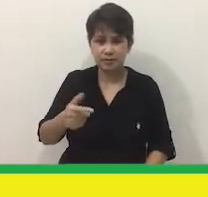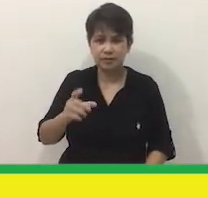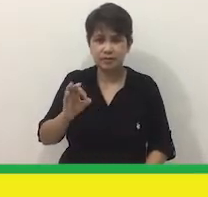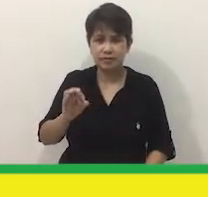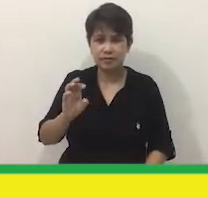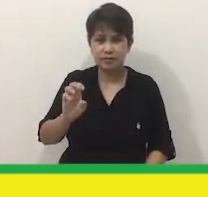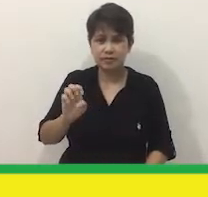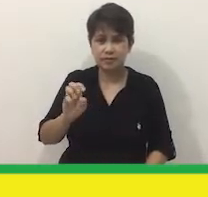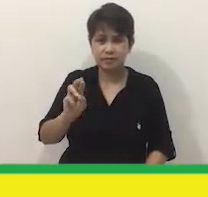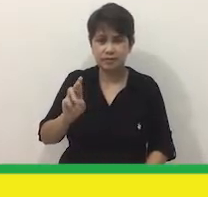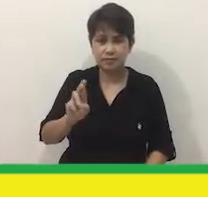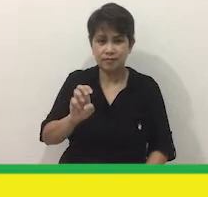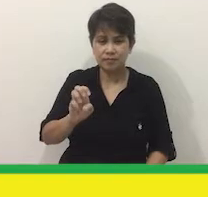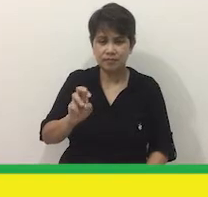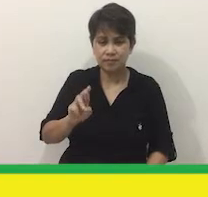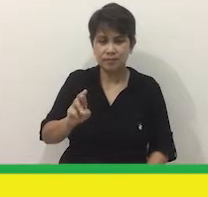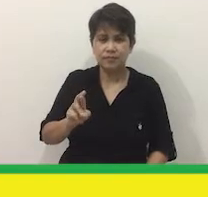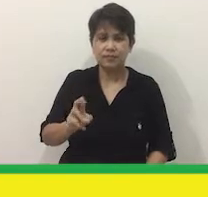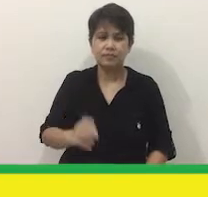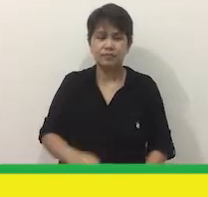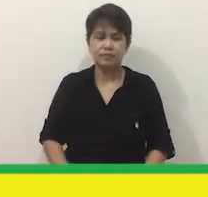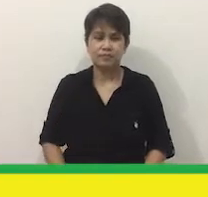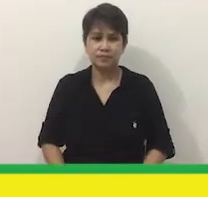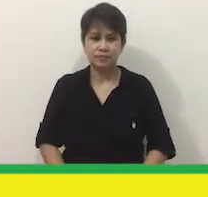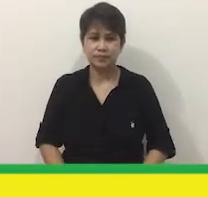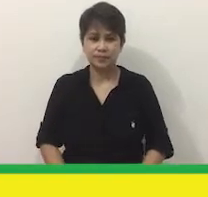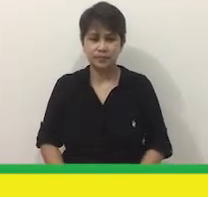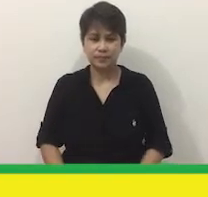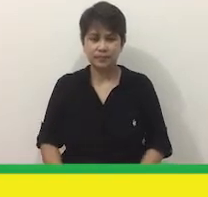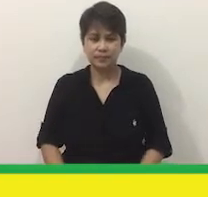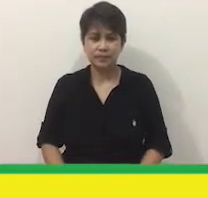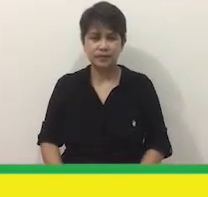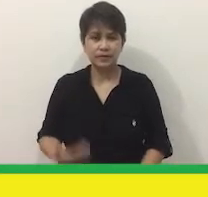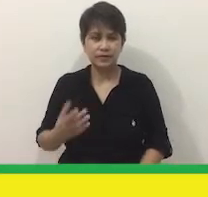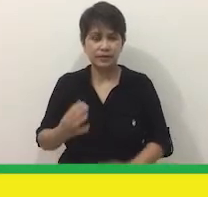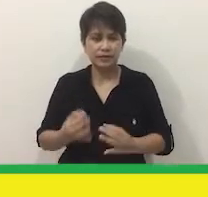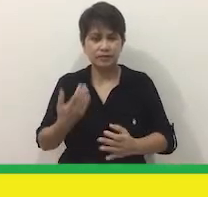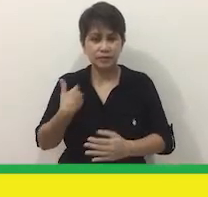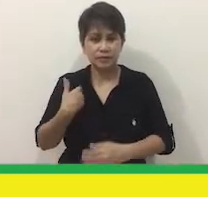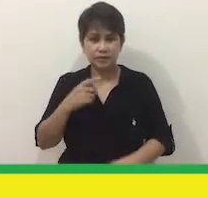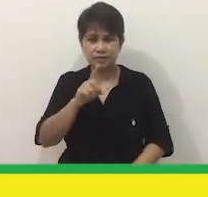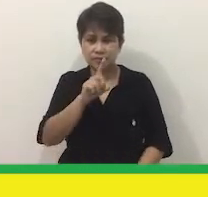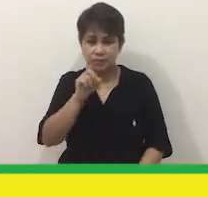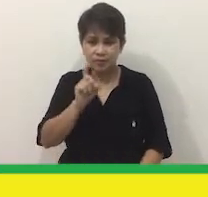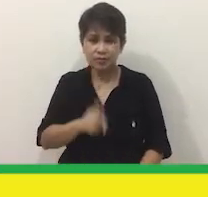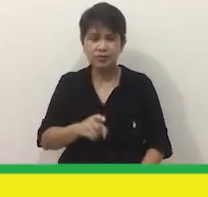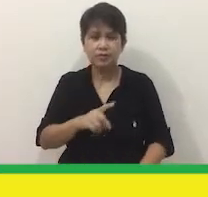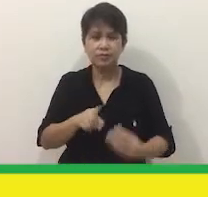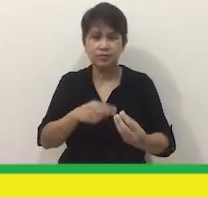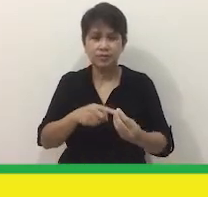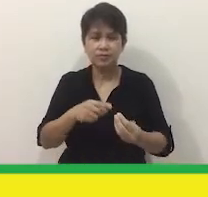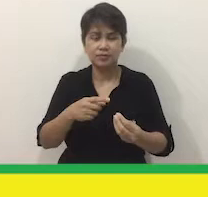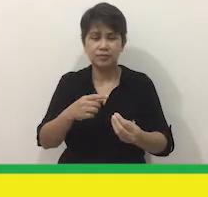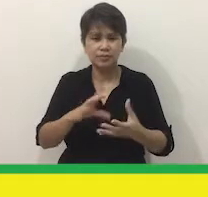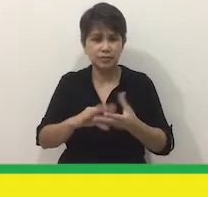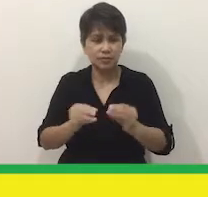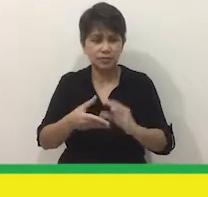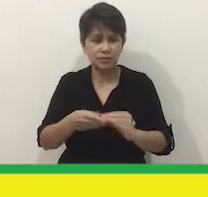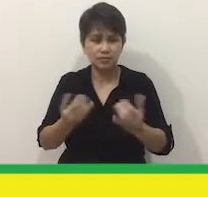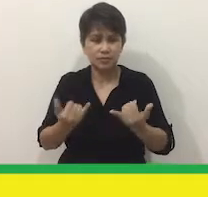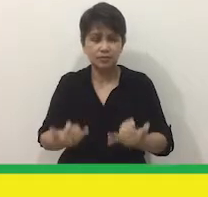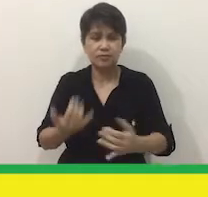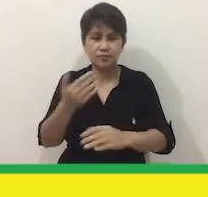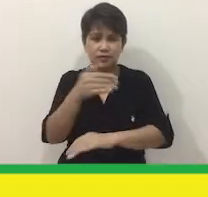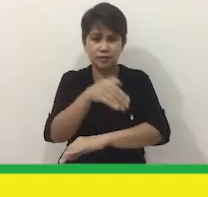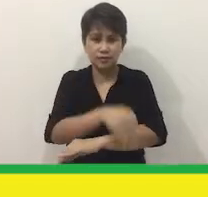At Ang layout artist Si Sir Paeng din Isa rin kaibigan natin Kung meron po kayong tanong Tungkol sa ating kwento